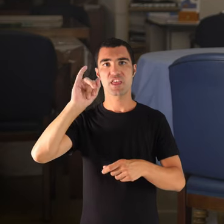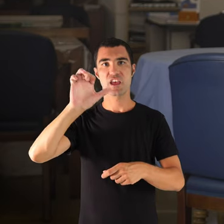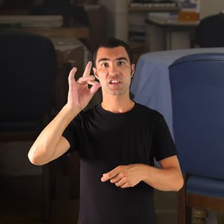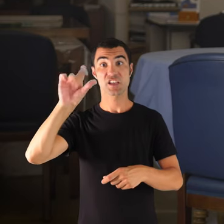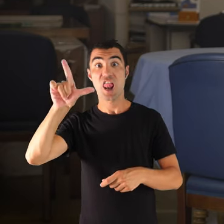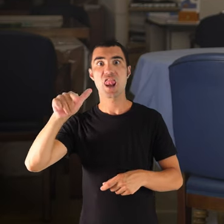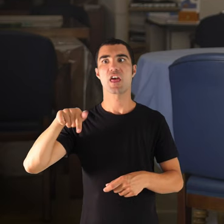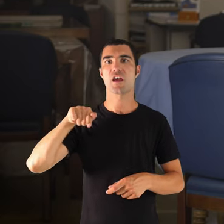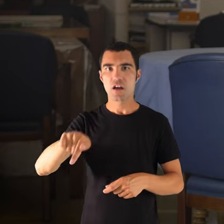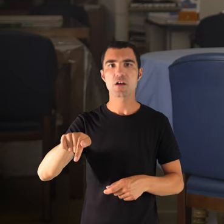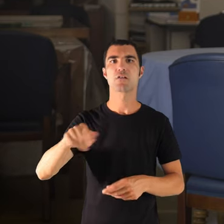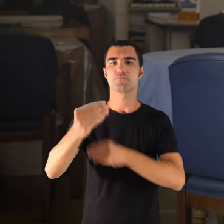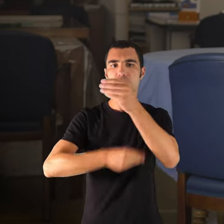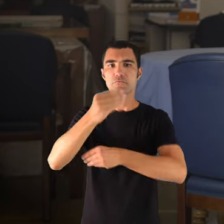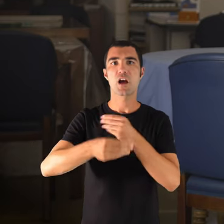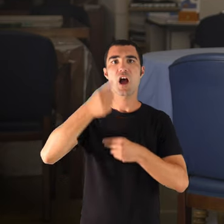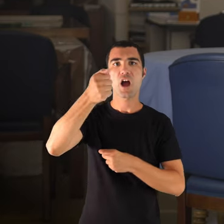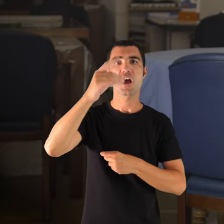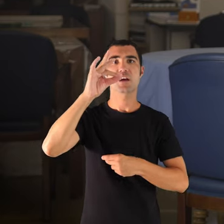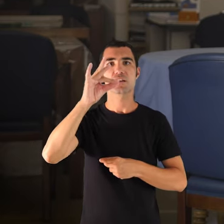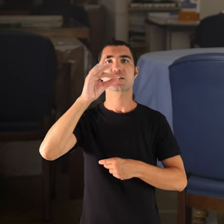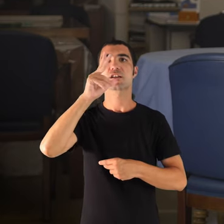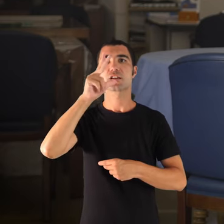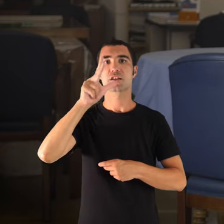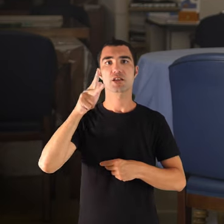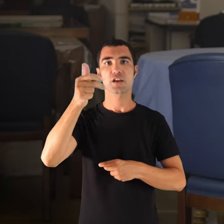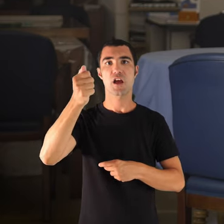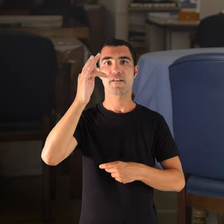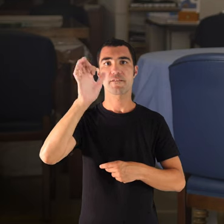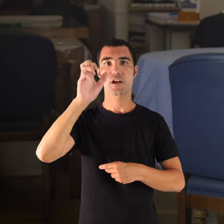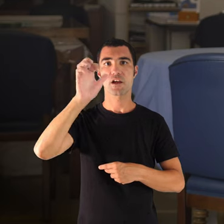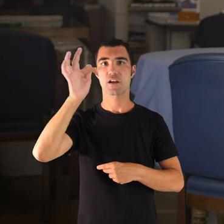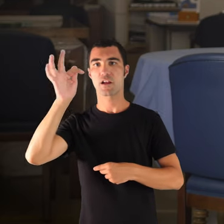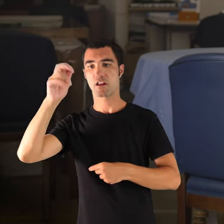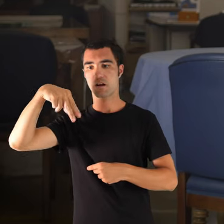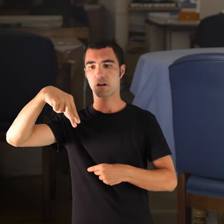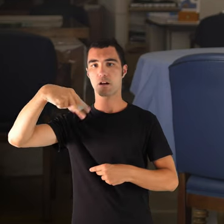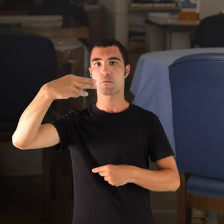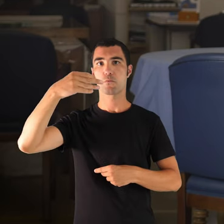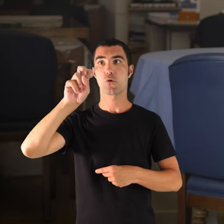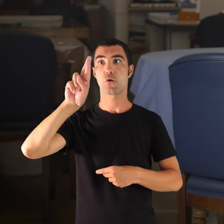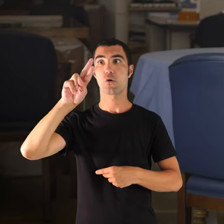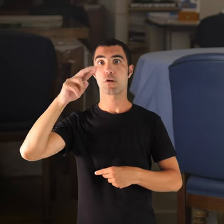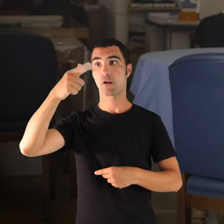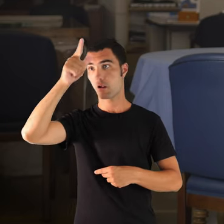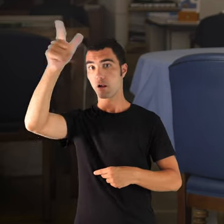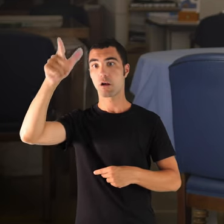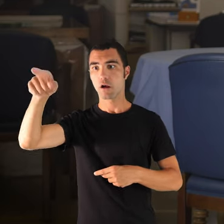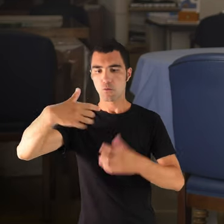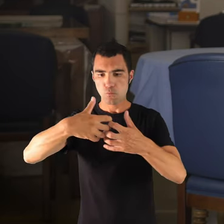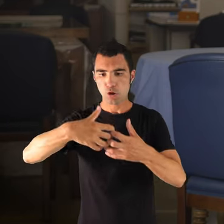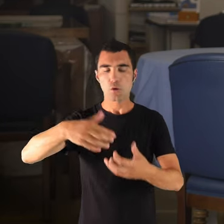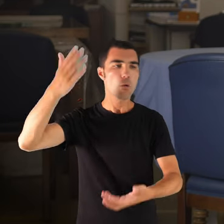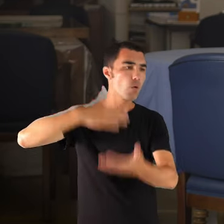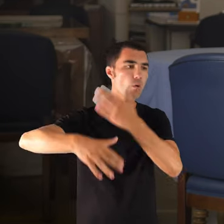fet a Schaffenburg, a Alemanya, que els motors estaven fets per treure aigua a la Segona Guerra Mundial en